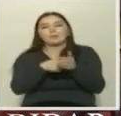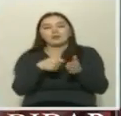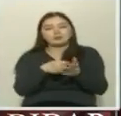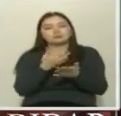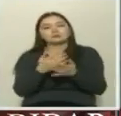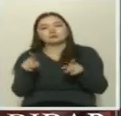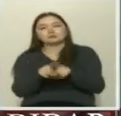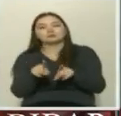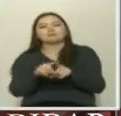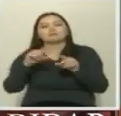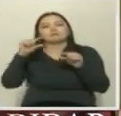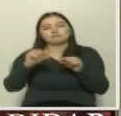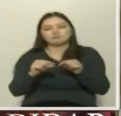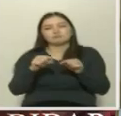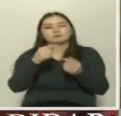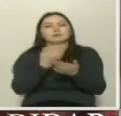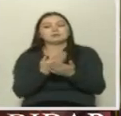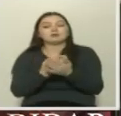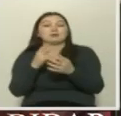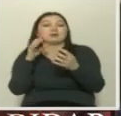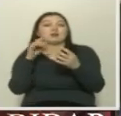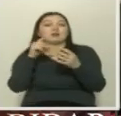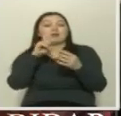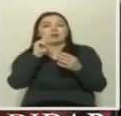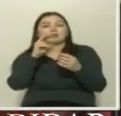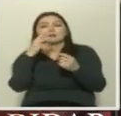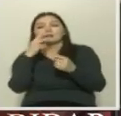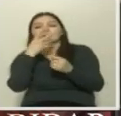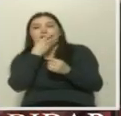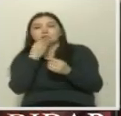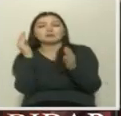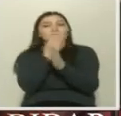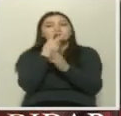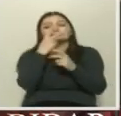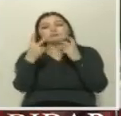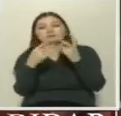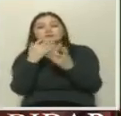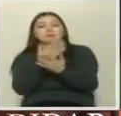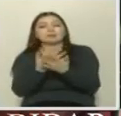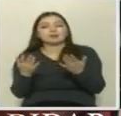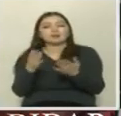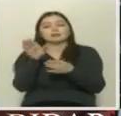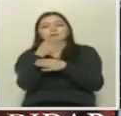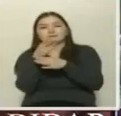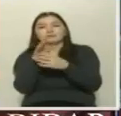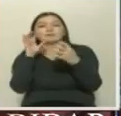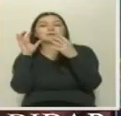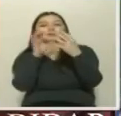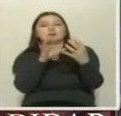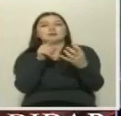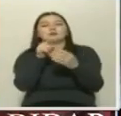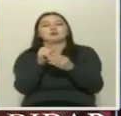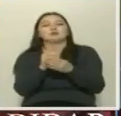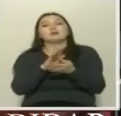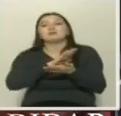% стоимости при покупке экскурсионных автобусов. Следует отметить, что в течение пяти лет туристический автобус не может использоваться без цели